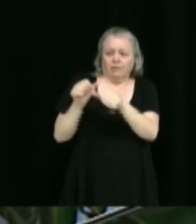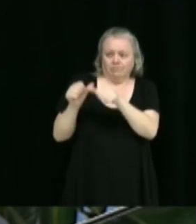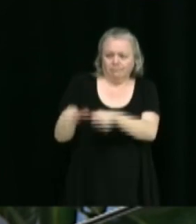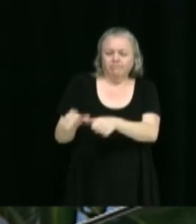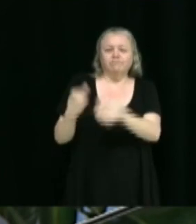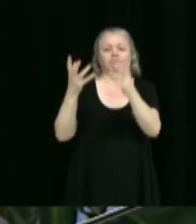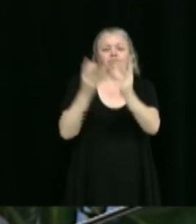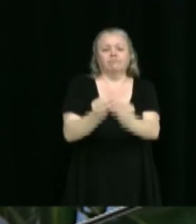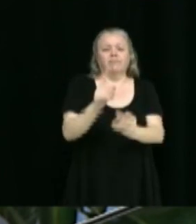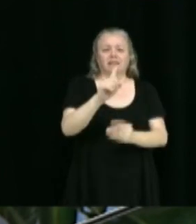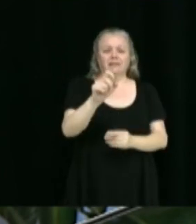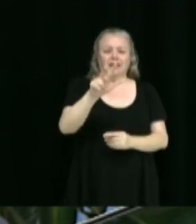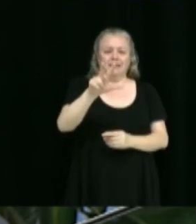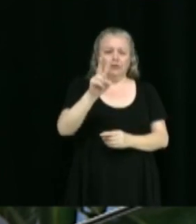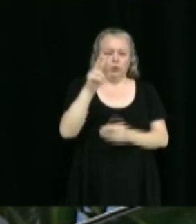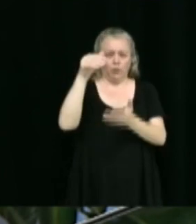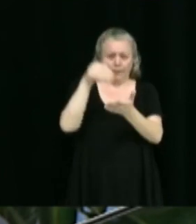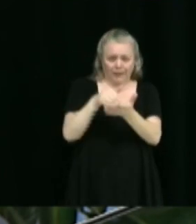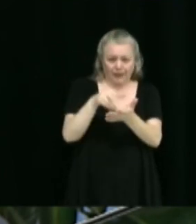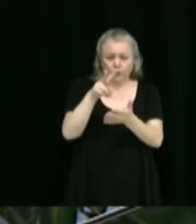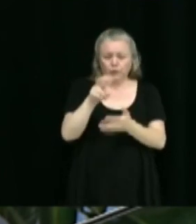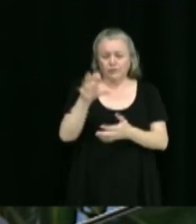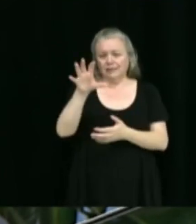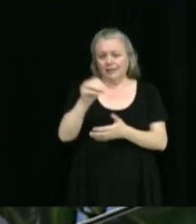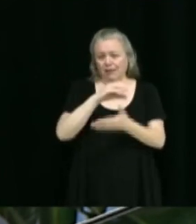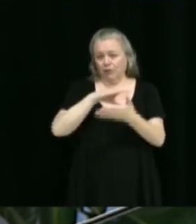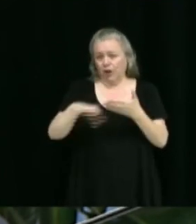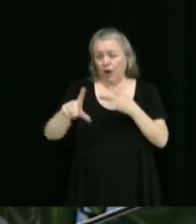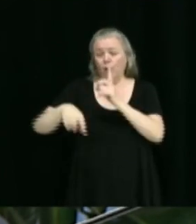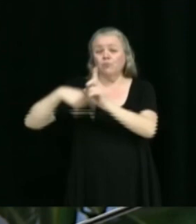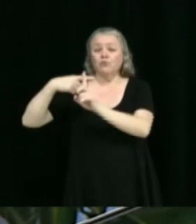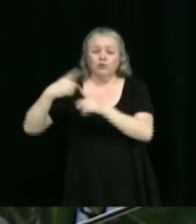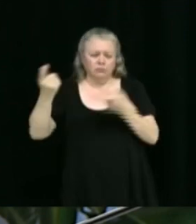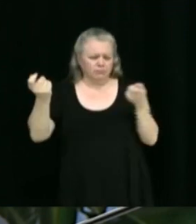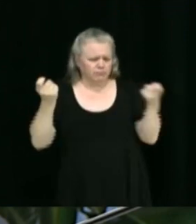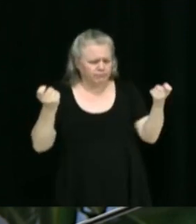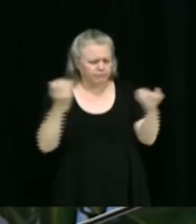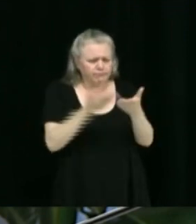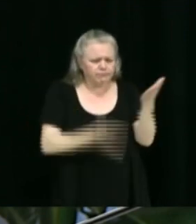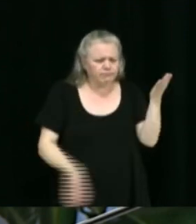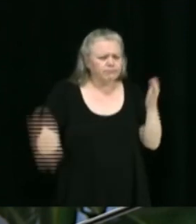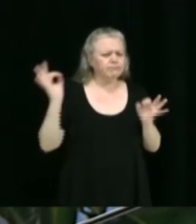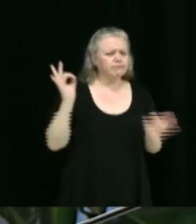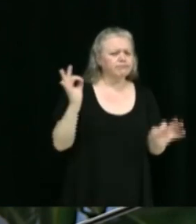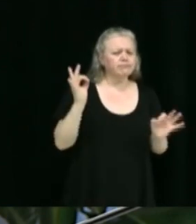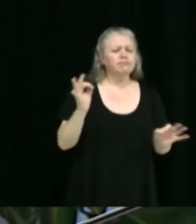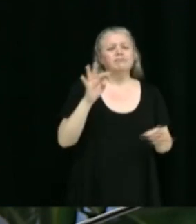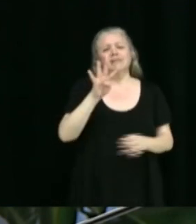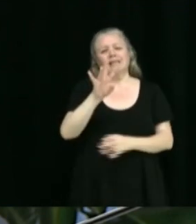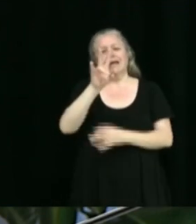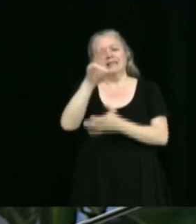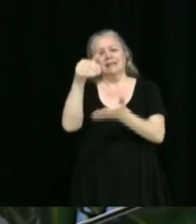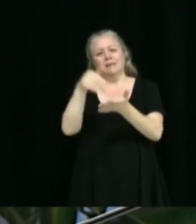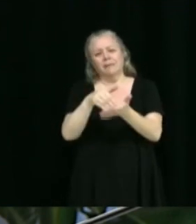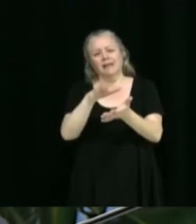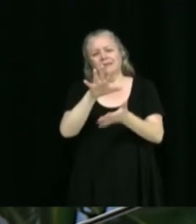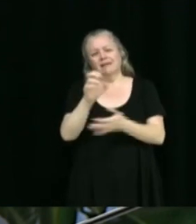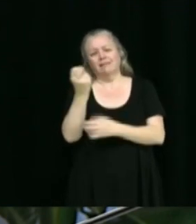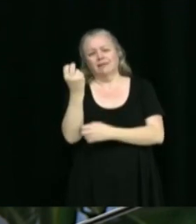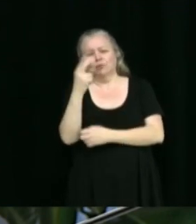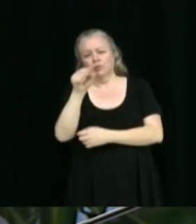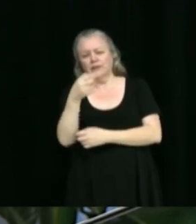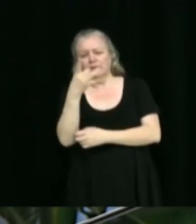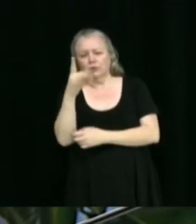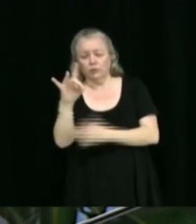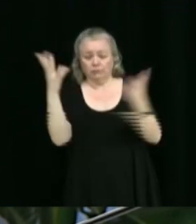132 250 $ et le contrôle qualitatif des matériaux pour 45 712 $ pour